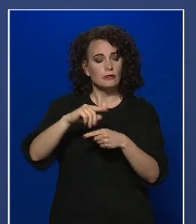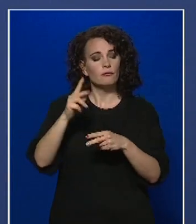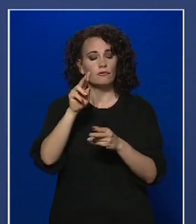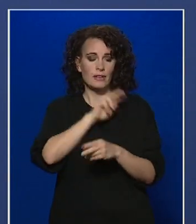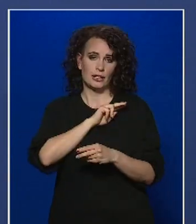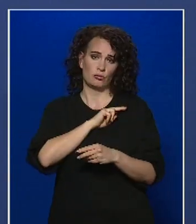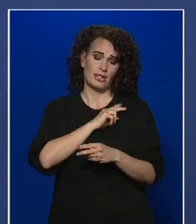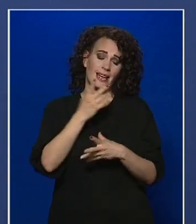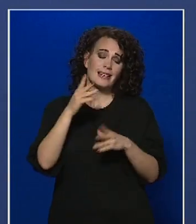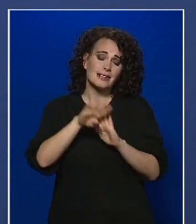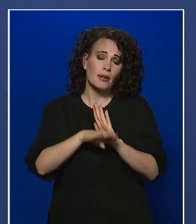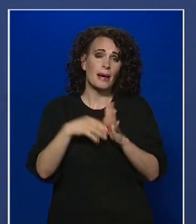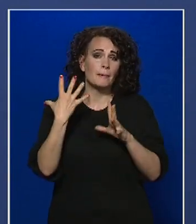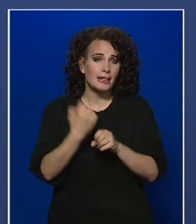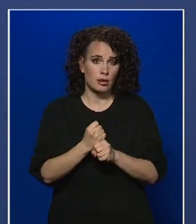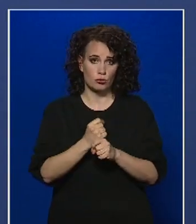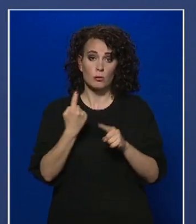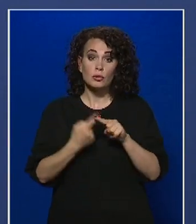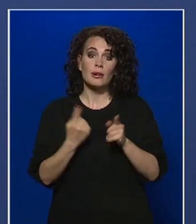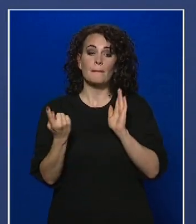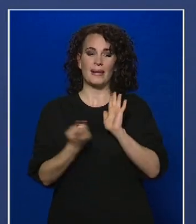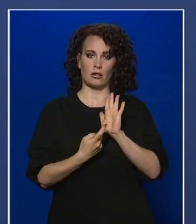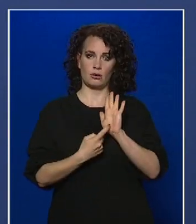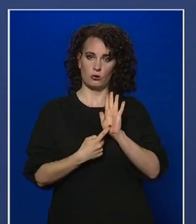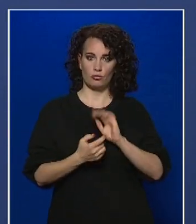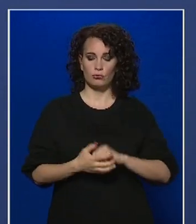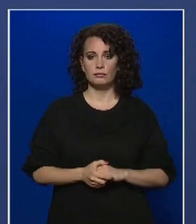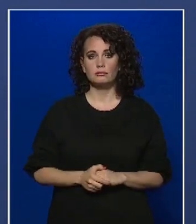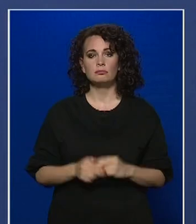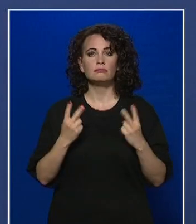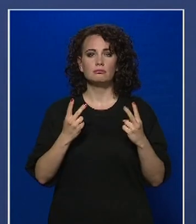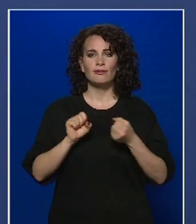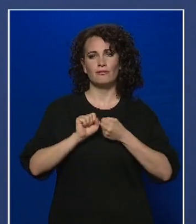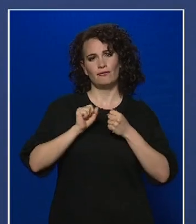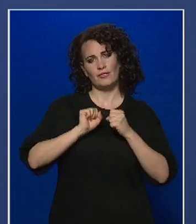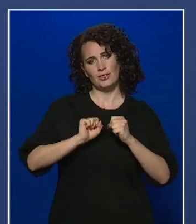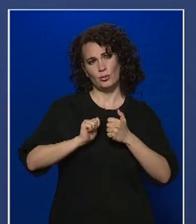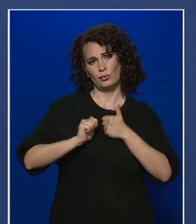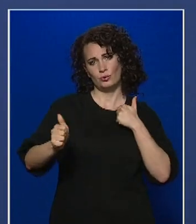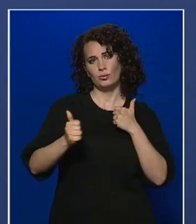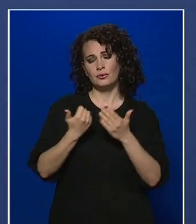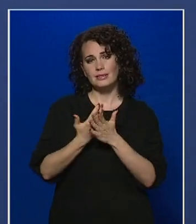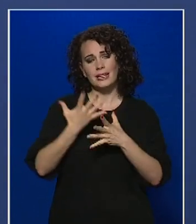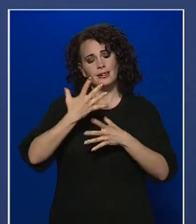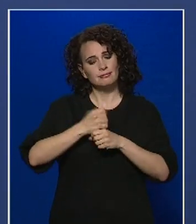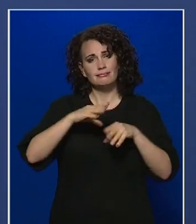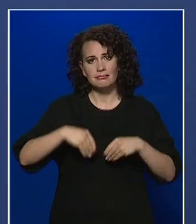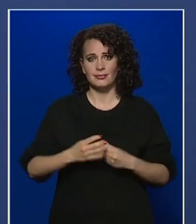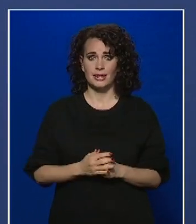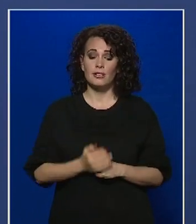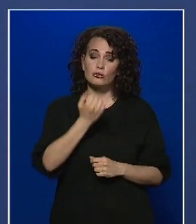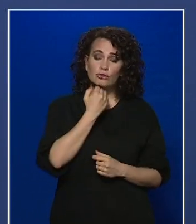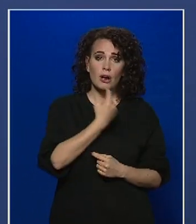szabályt betartsuk, betartassuk. Nagyon fontos, hogy a védőtávolságot megtartsuk, illetve saját, illetve